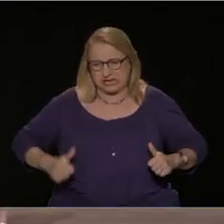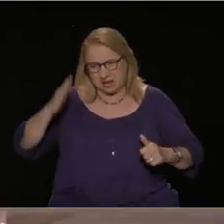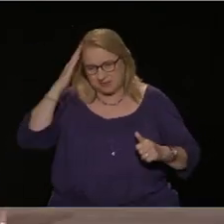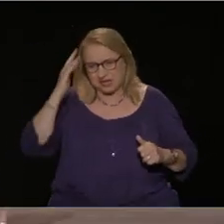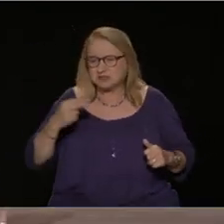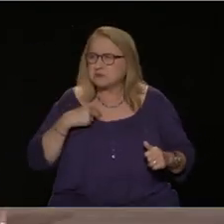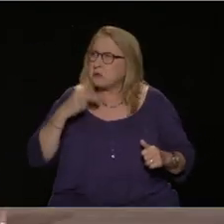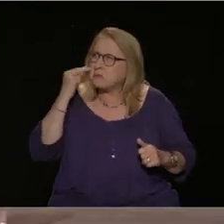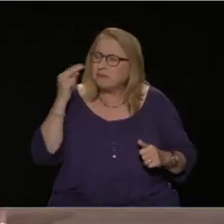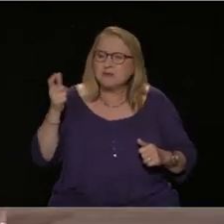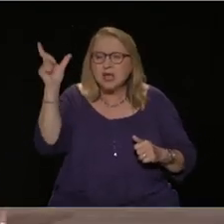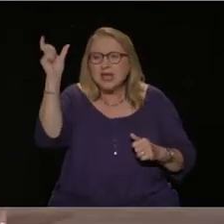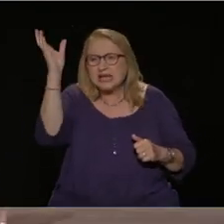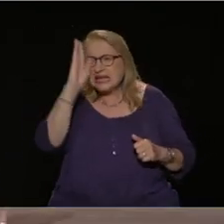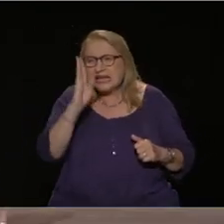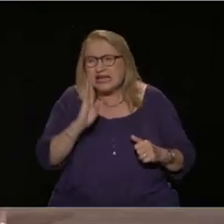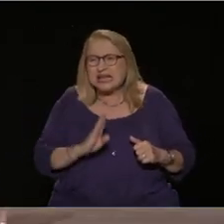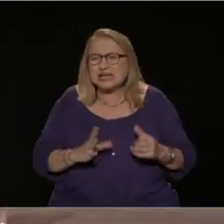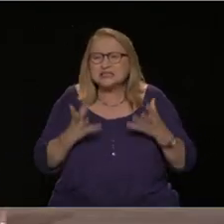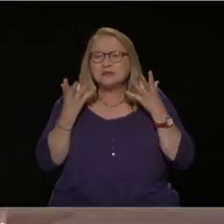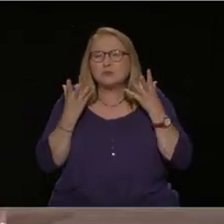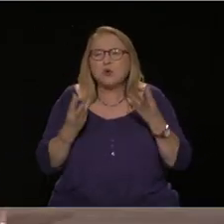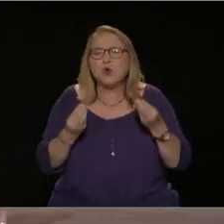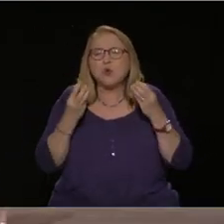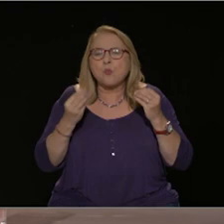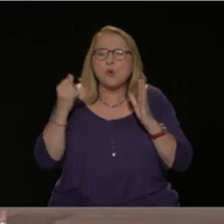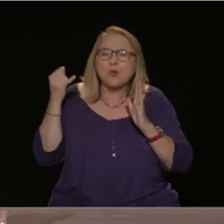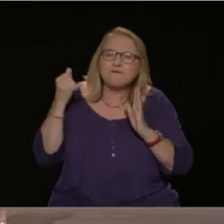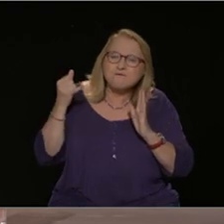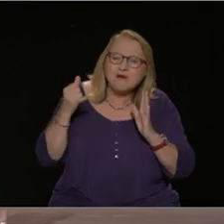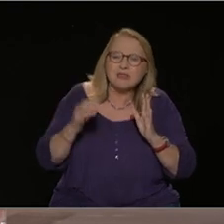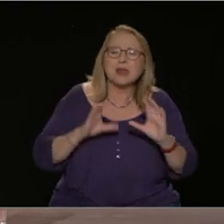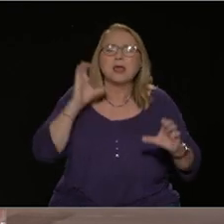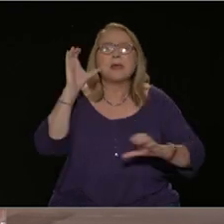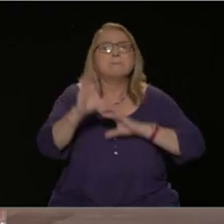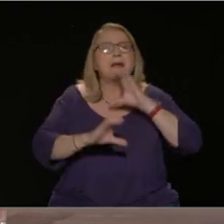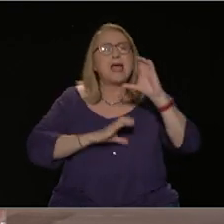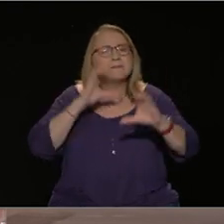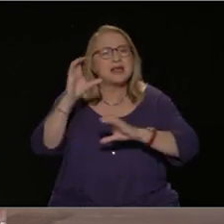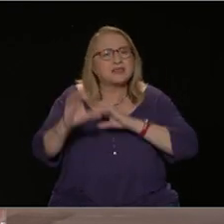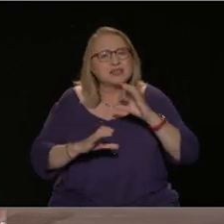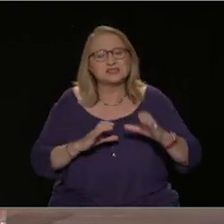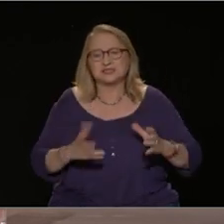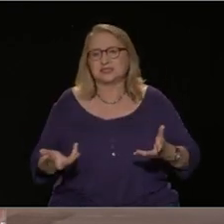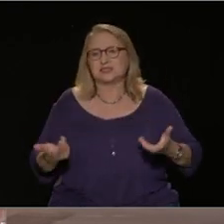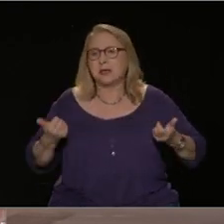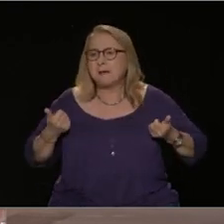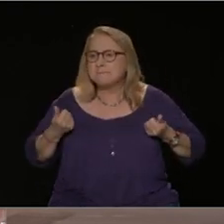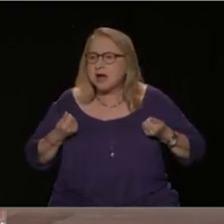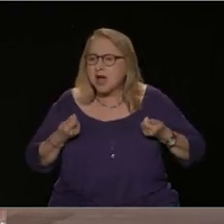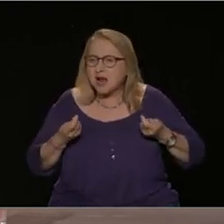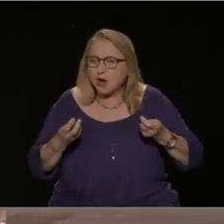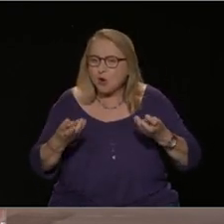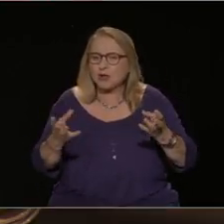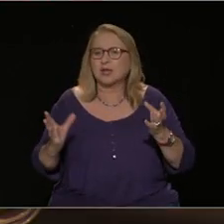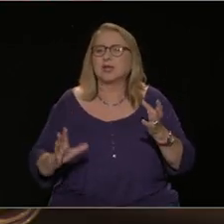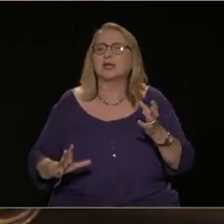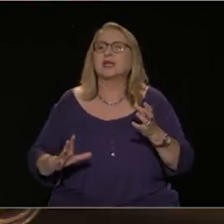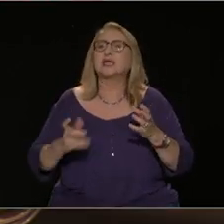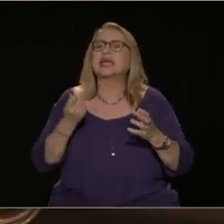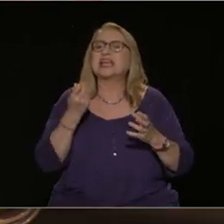περισσότερο. Η παραγωγή, οι επενδύσεις, η πραγματική κίνηση της οικονομίας είναι στάσιμες.